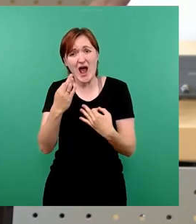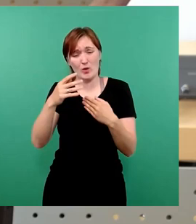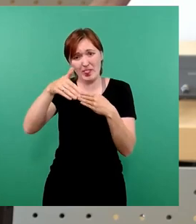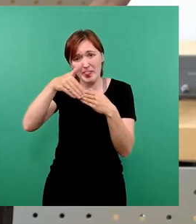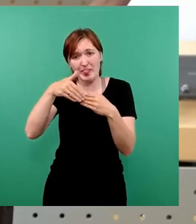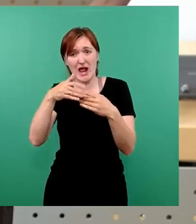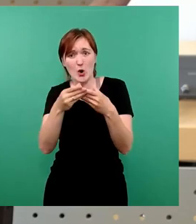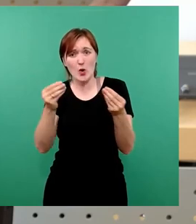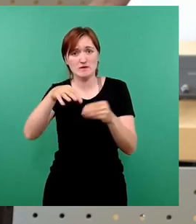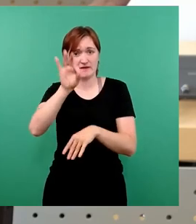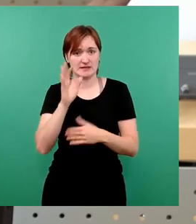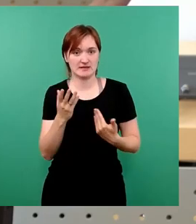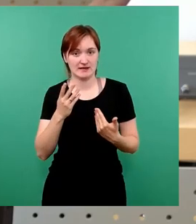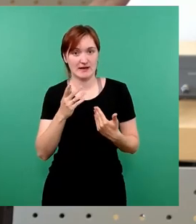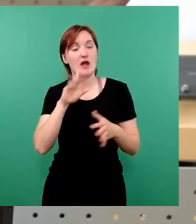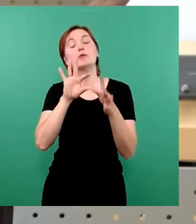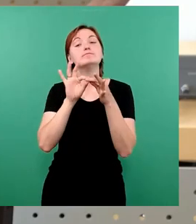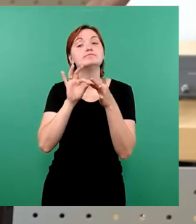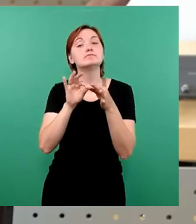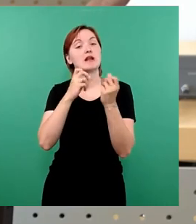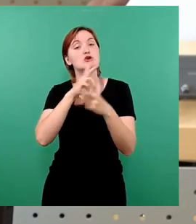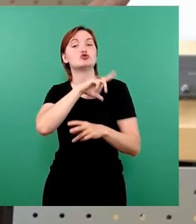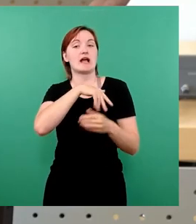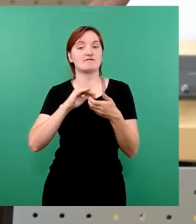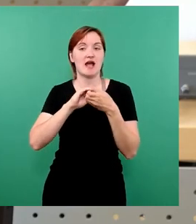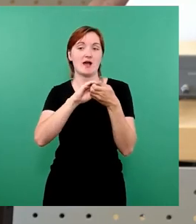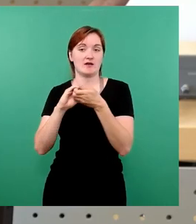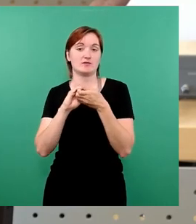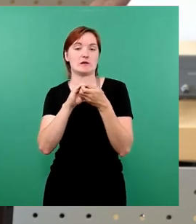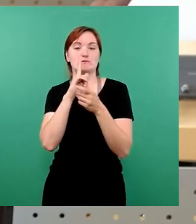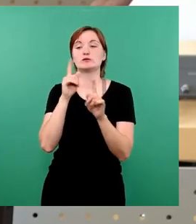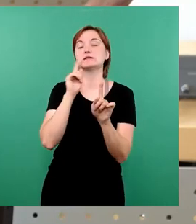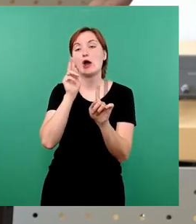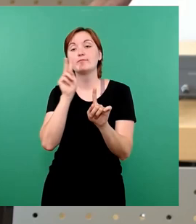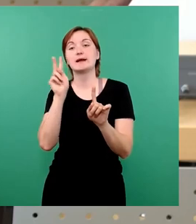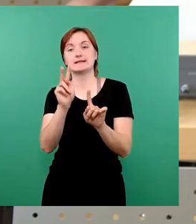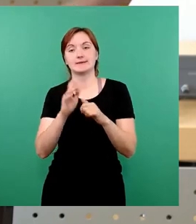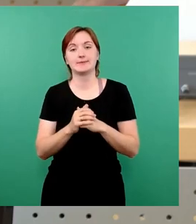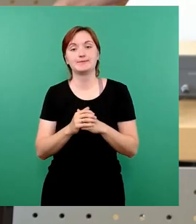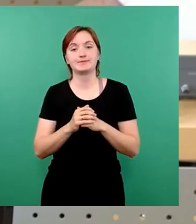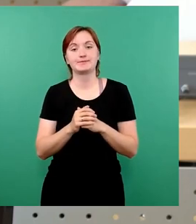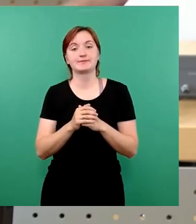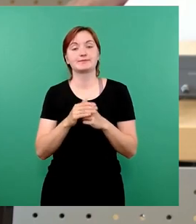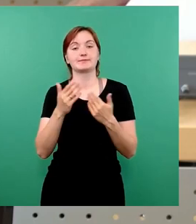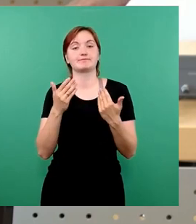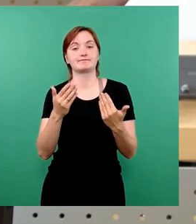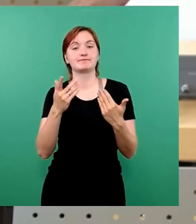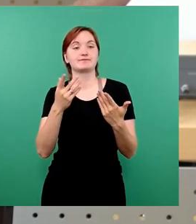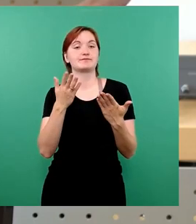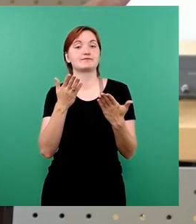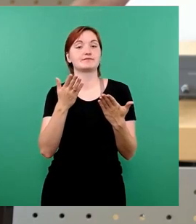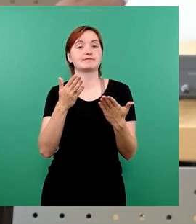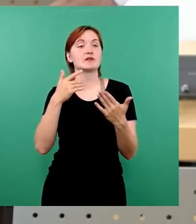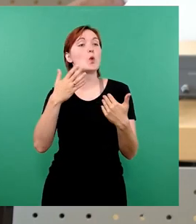das aber in Verbindung mit der Beachtung des sozialen Zusammenhalts entsprechend die weitere Ausführung der